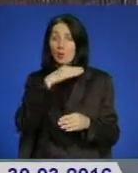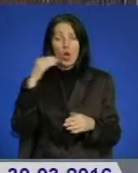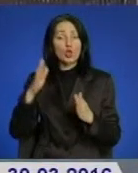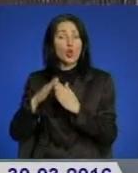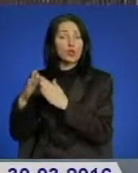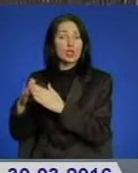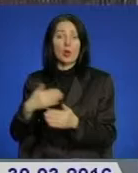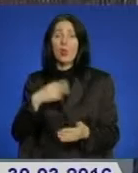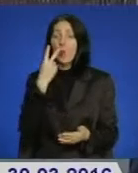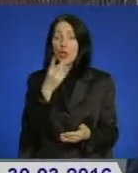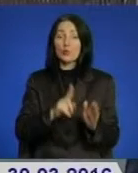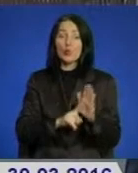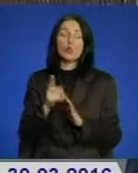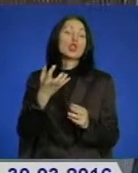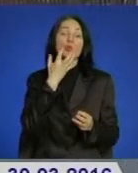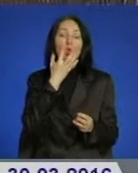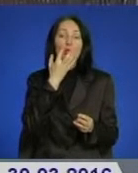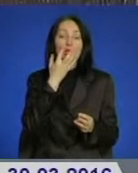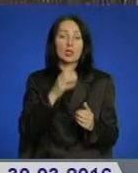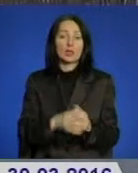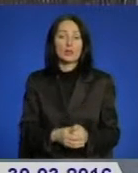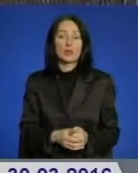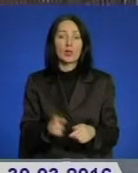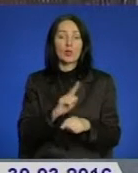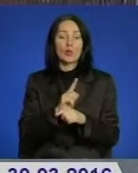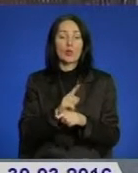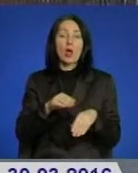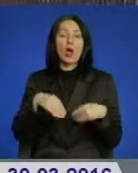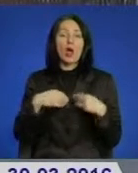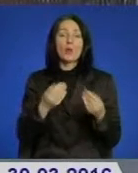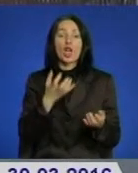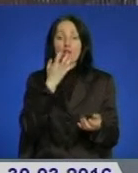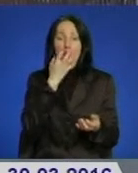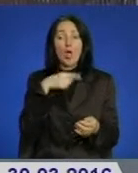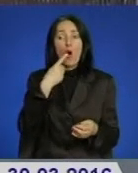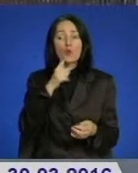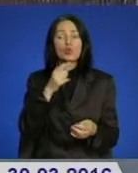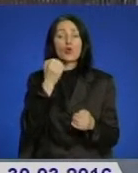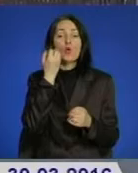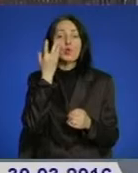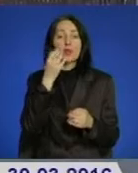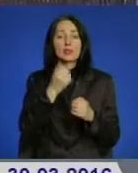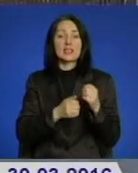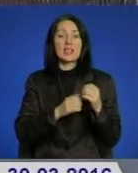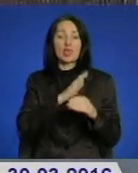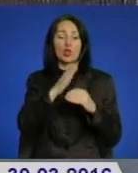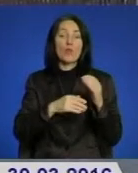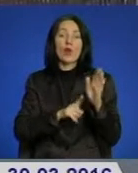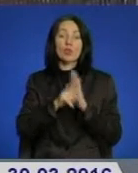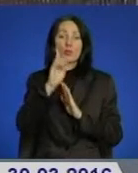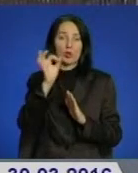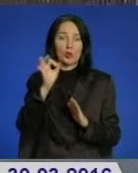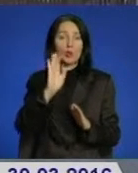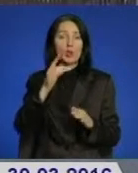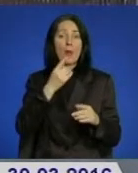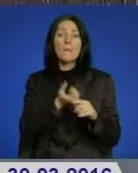Ми бачимо, що почалося потепління. Норми подачі тепла говорять про те, що коли середньодобова температура буде стану більше, ніж